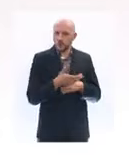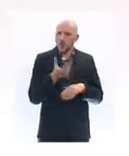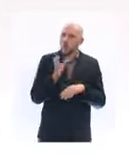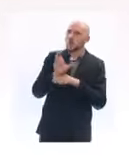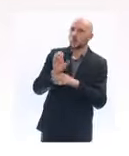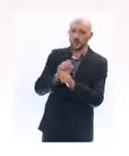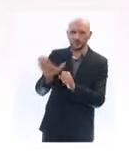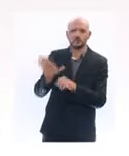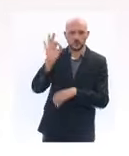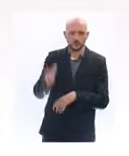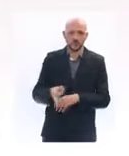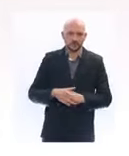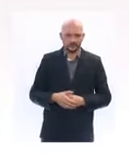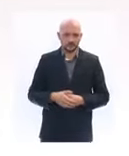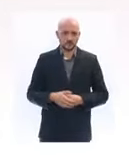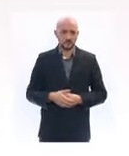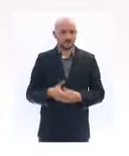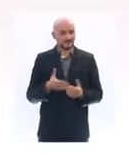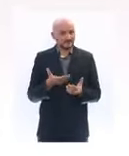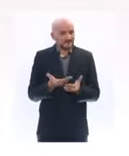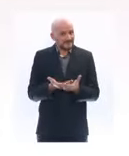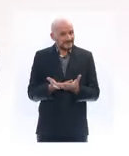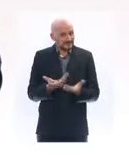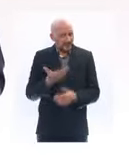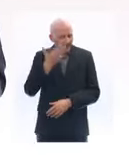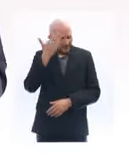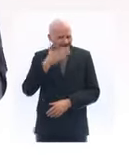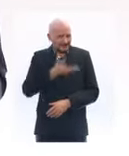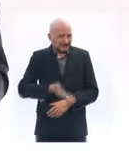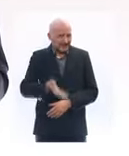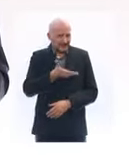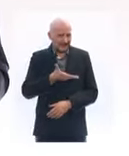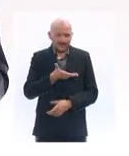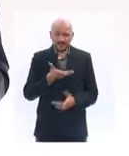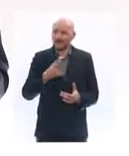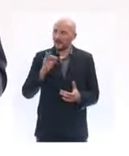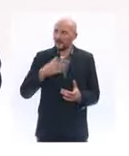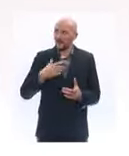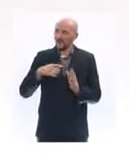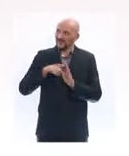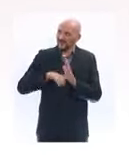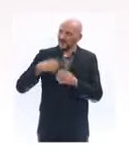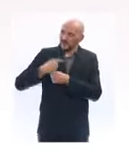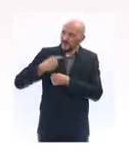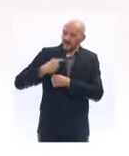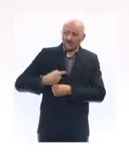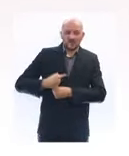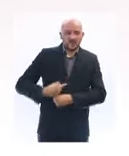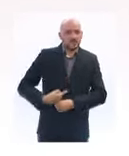Et ils savent bien, finalement, que les mesures que nous prenons, qui, je le répète,